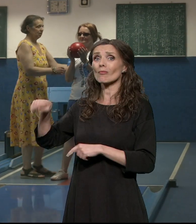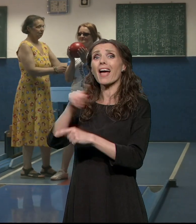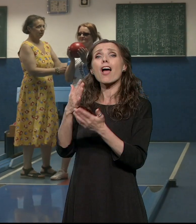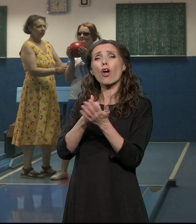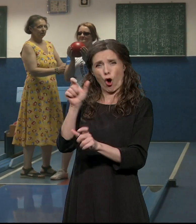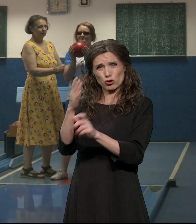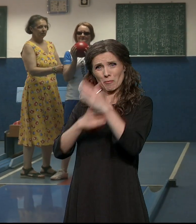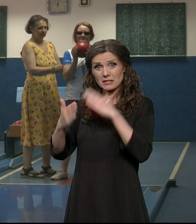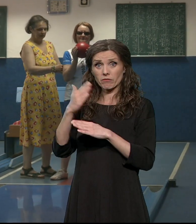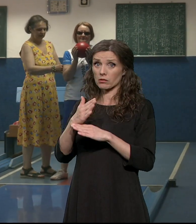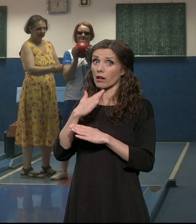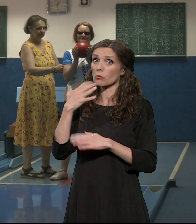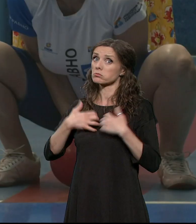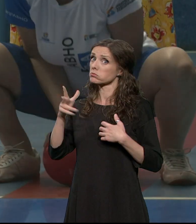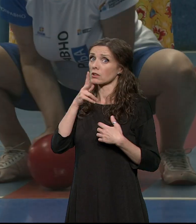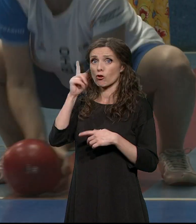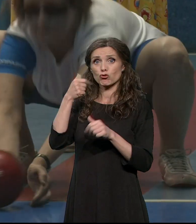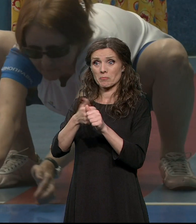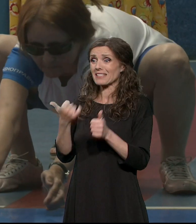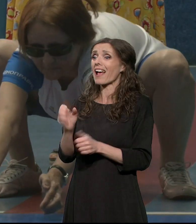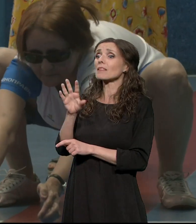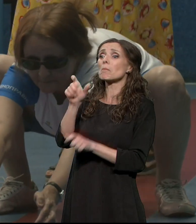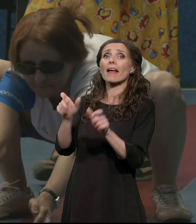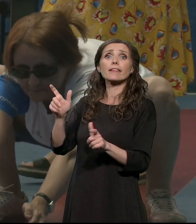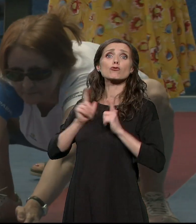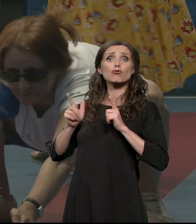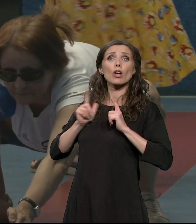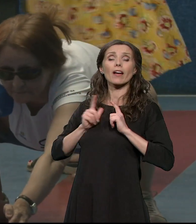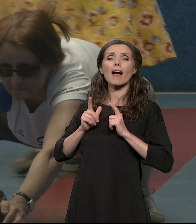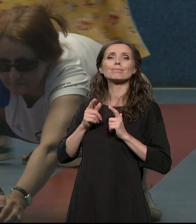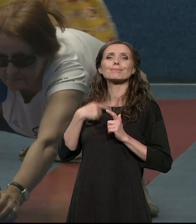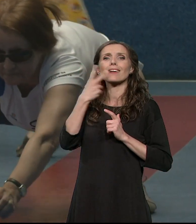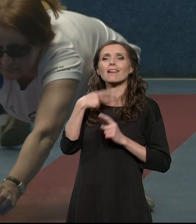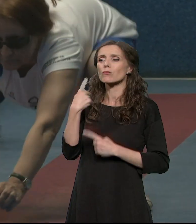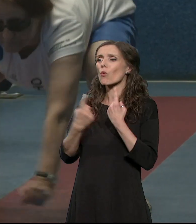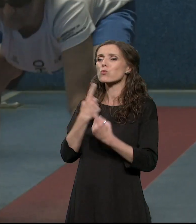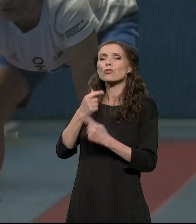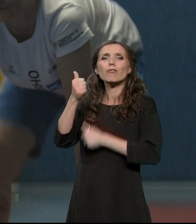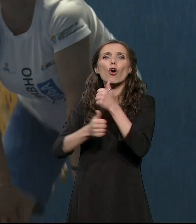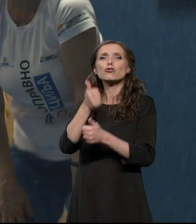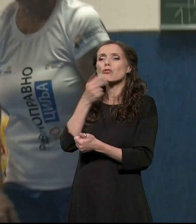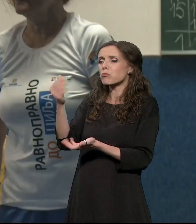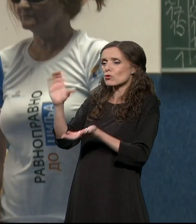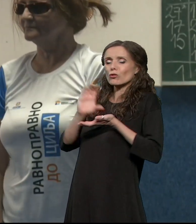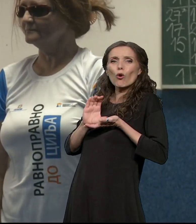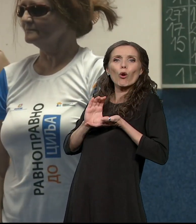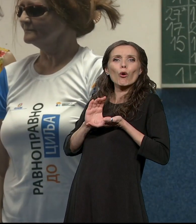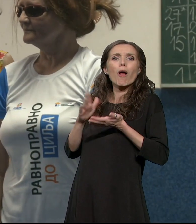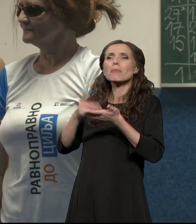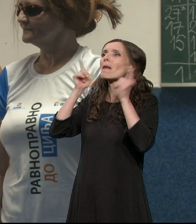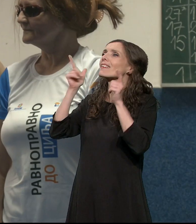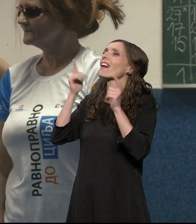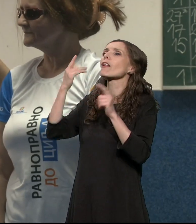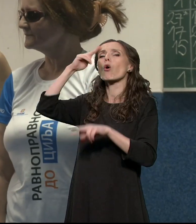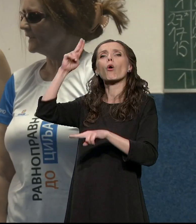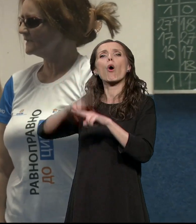na listi čekanja, ali naravno mi smo uslovljeni godišnjim budžetom koliko grad opredeli za određenu godinu,